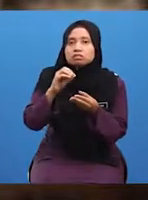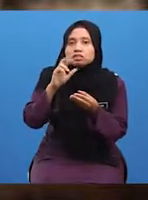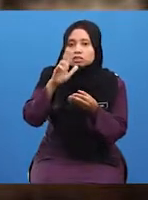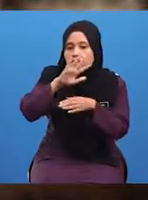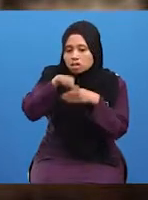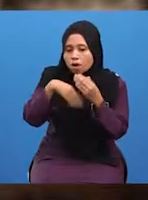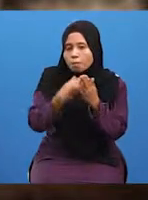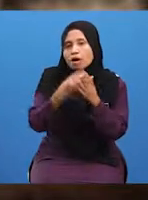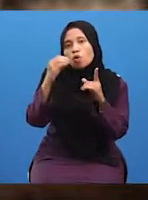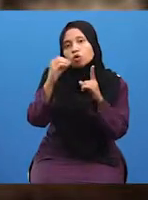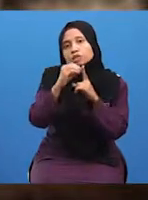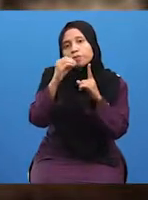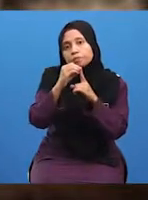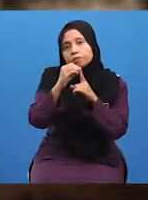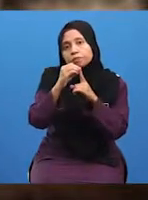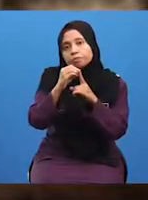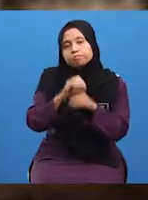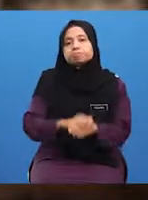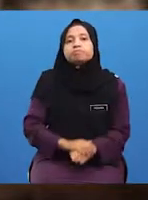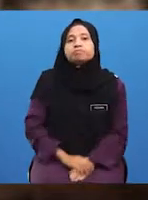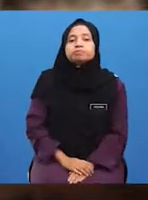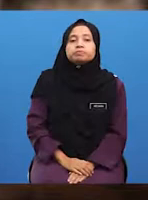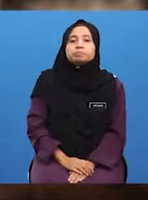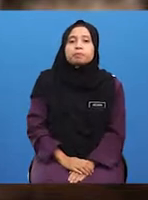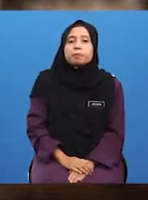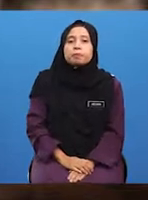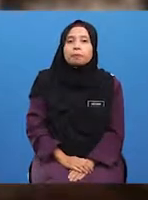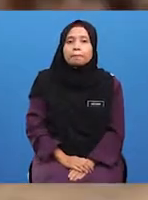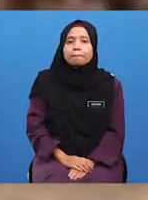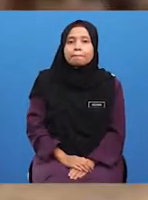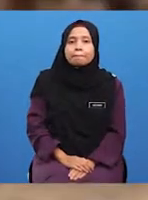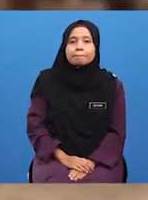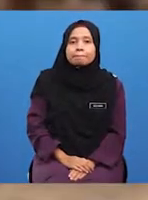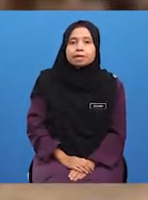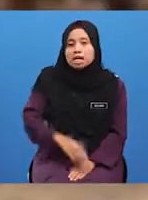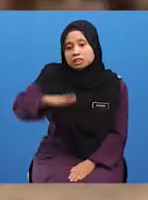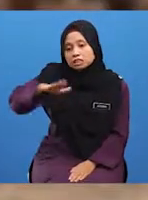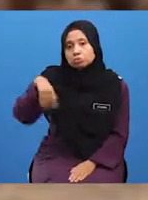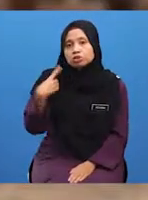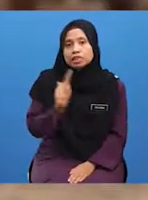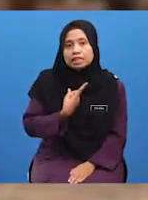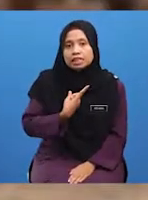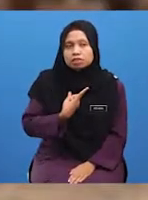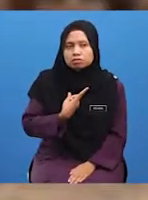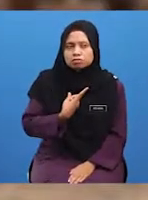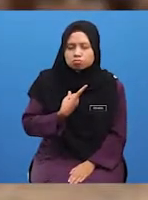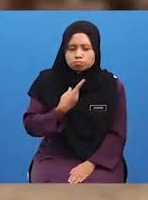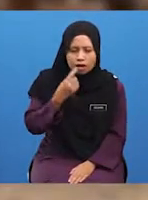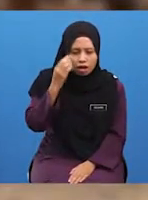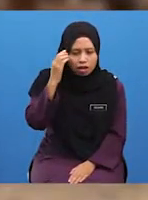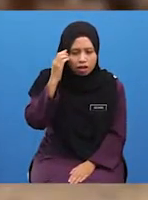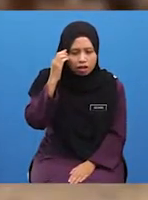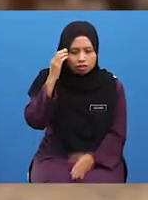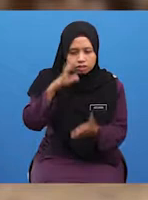-tiga objektif pembelajaran hari ini. Sebelum kita mendalami topik